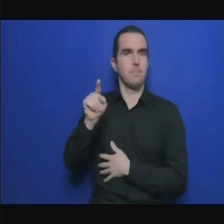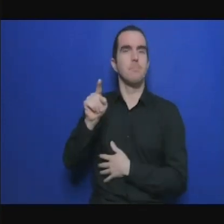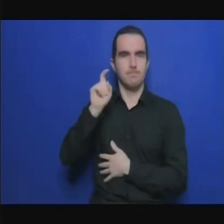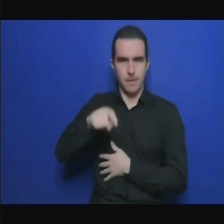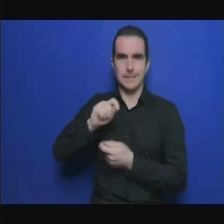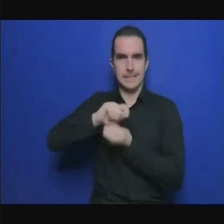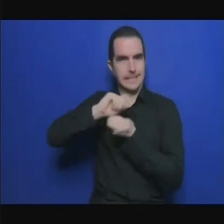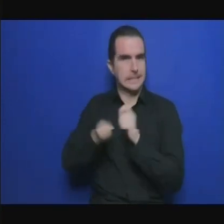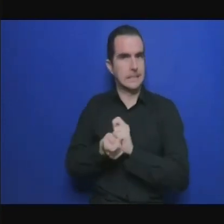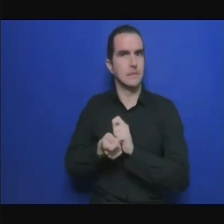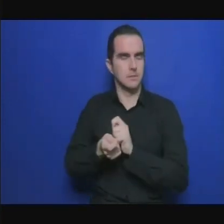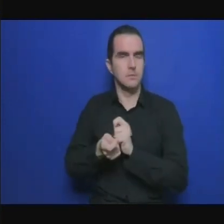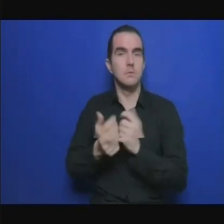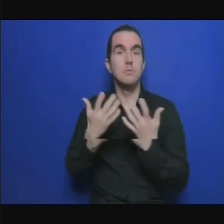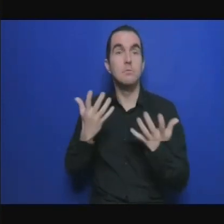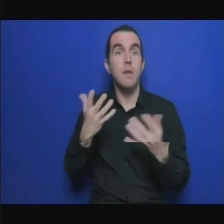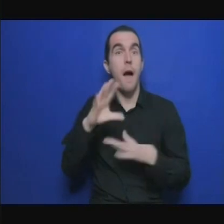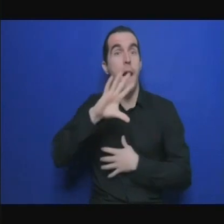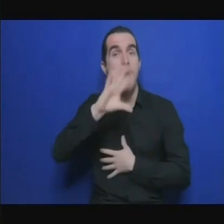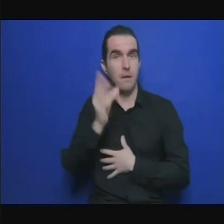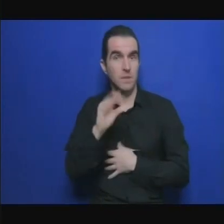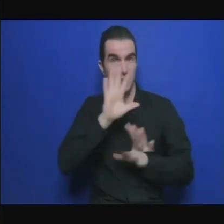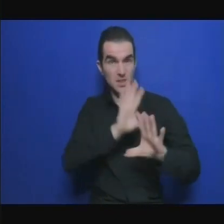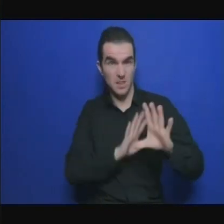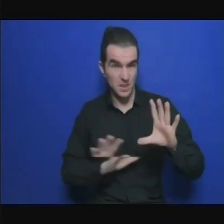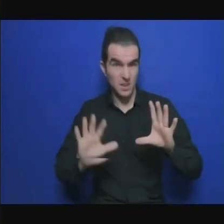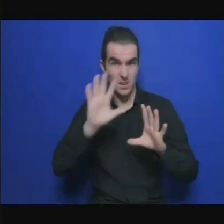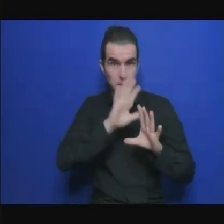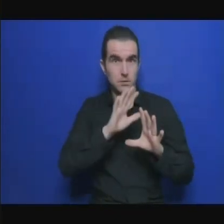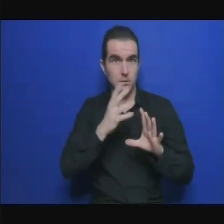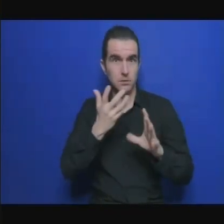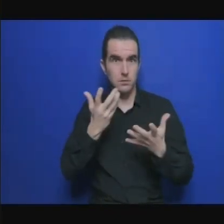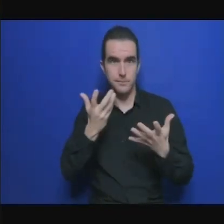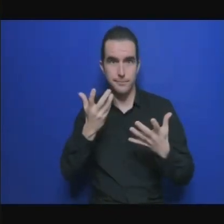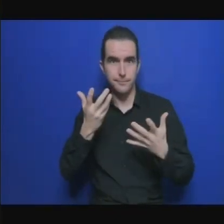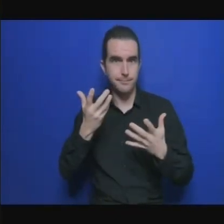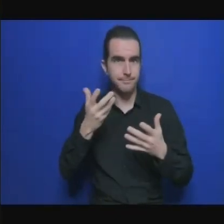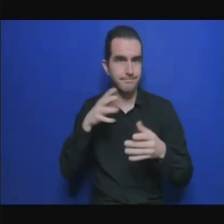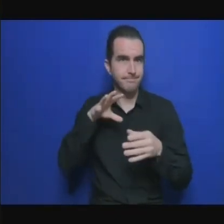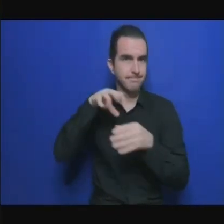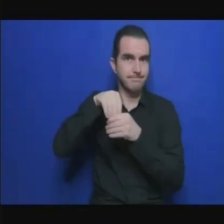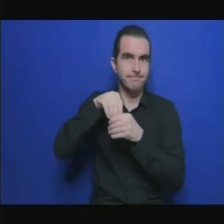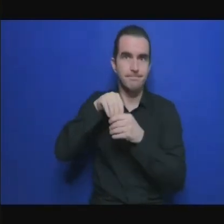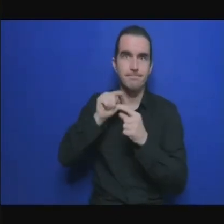a là une réalité et il faut qu'on puisse agir